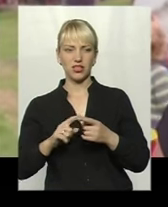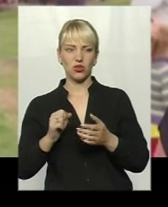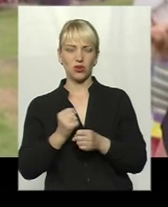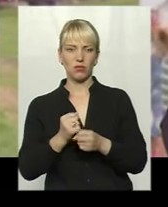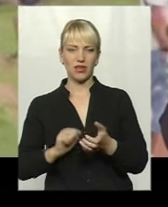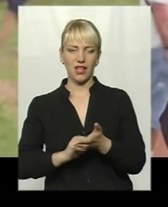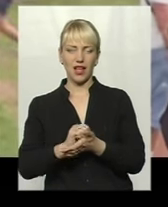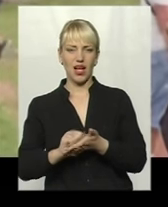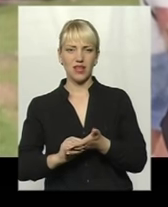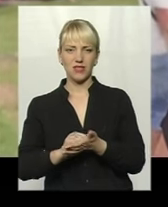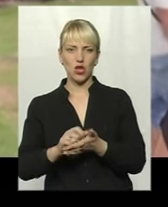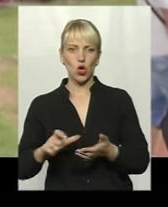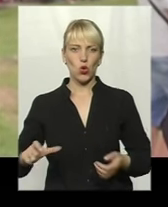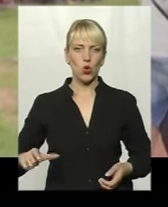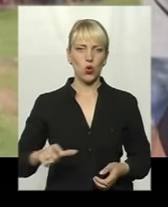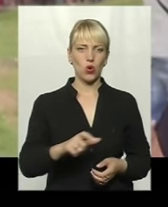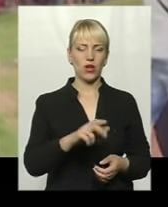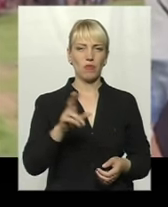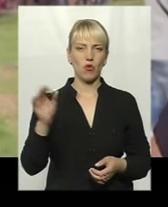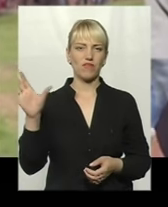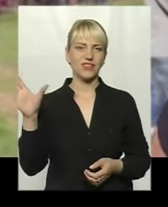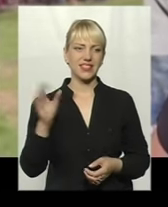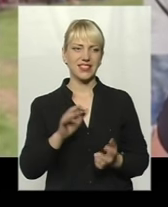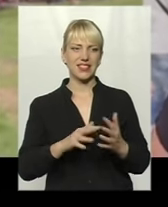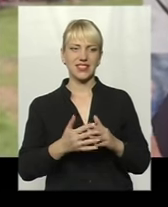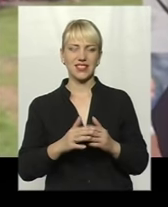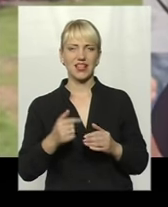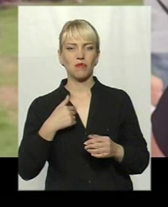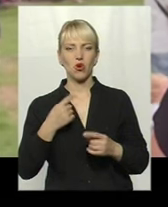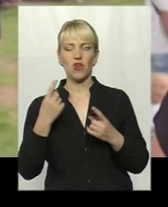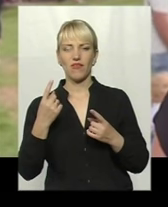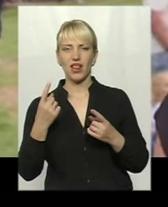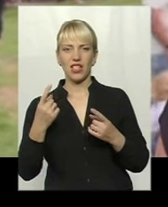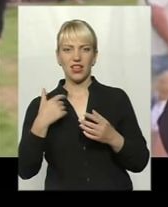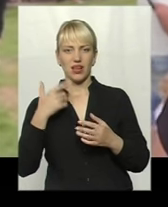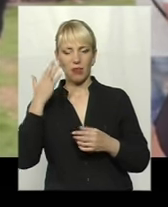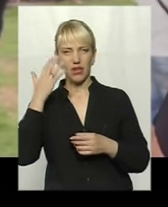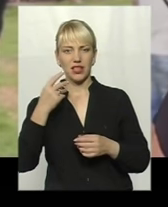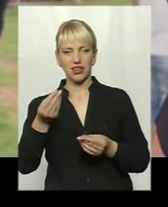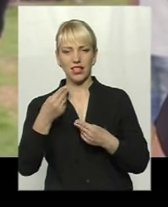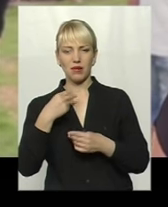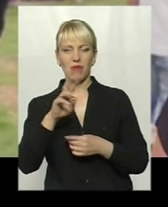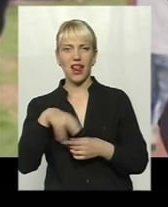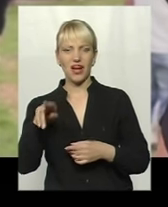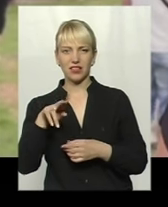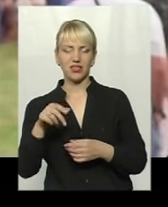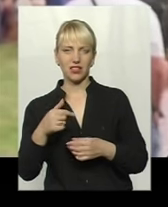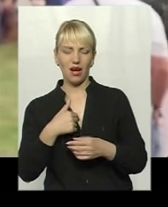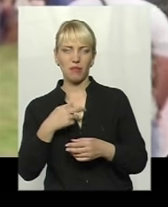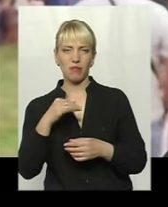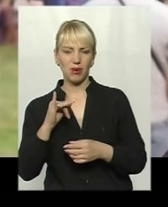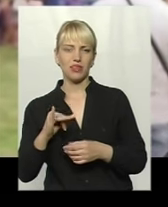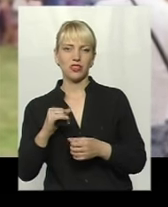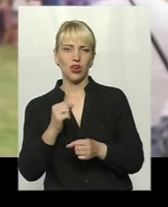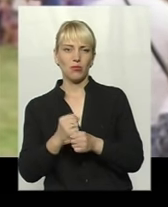дороги по всіх селах. саме велика мрія. Якби мені сьогодні дали мільярд, я б самоперед зробила асфальтовані дороги. На потім